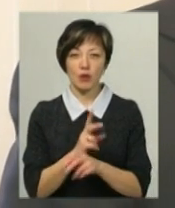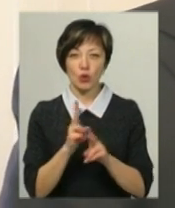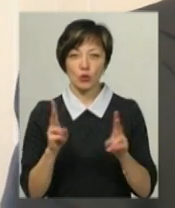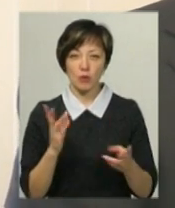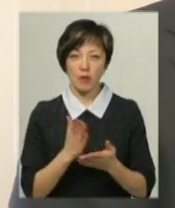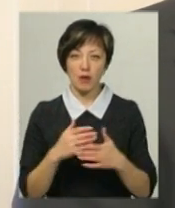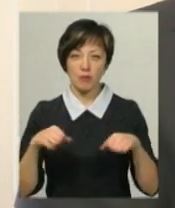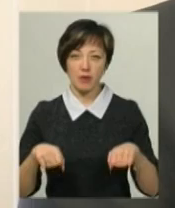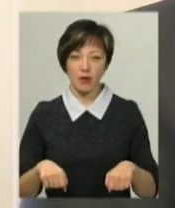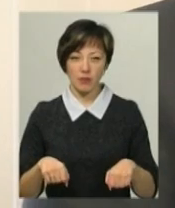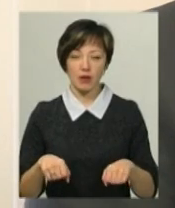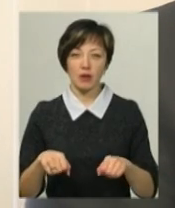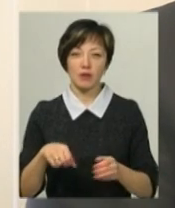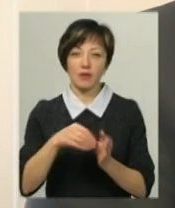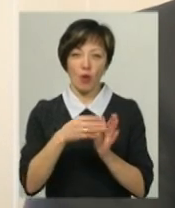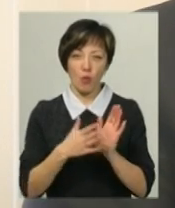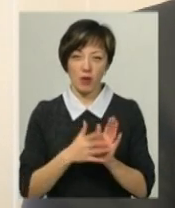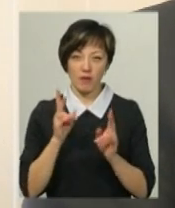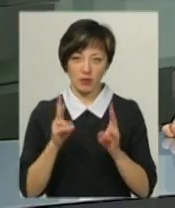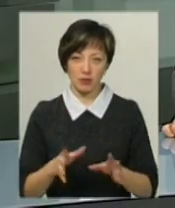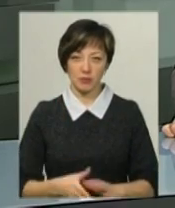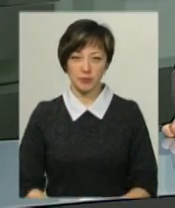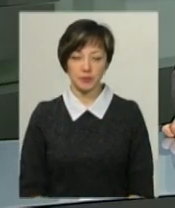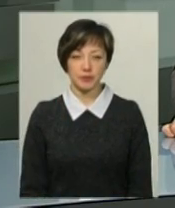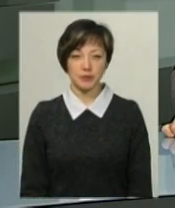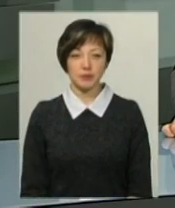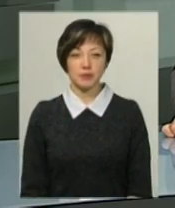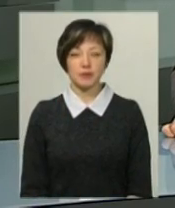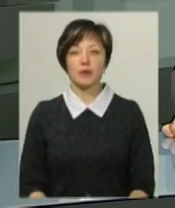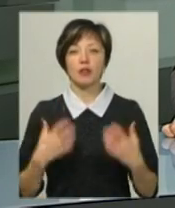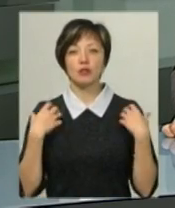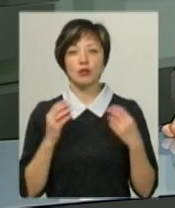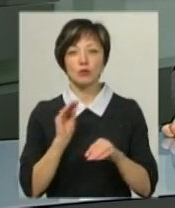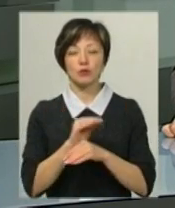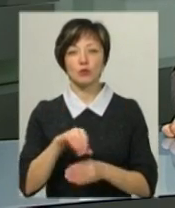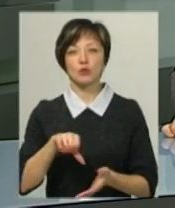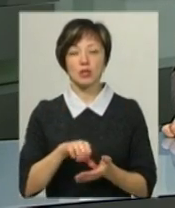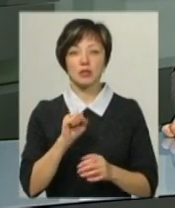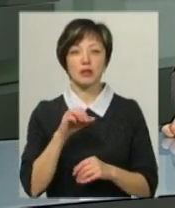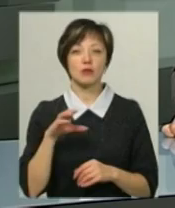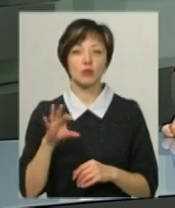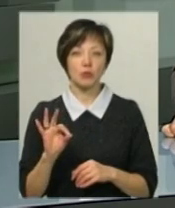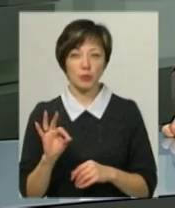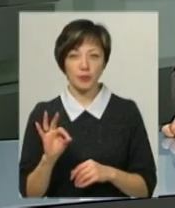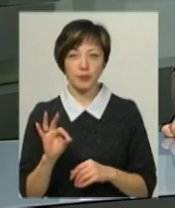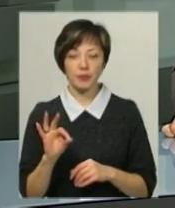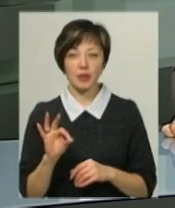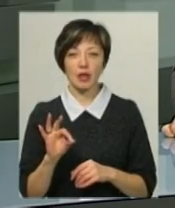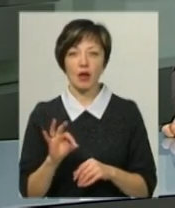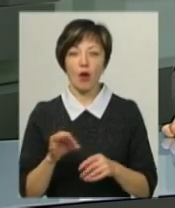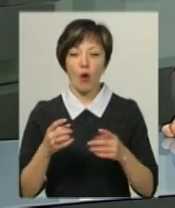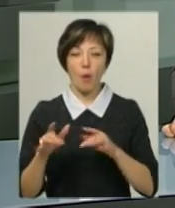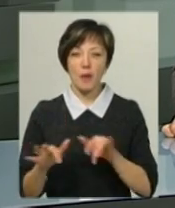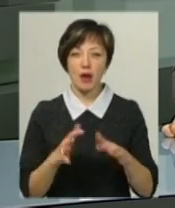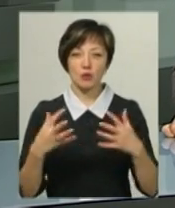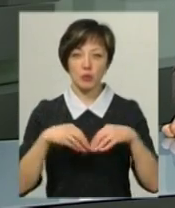має право, постають на квартирний облік. Слов'ян Воронецький додає, для учасників антитерористичної операції та операції